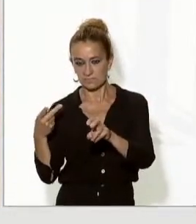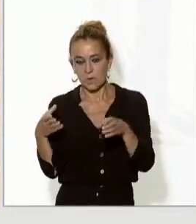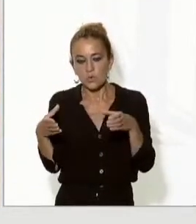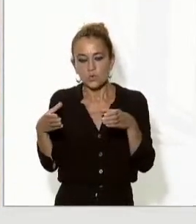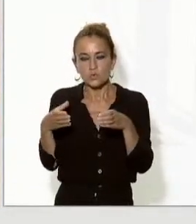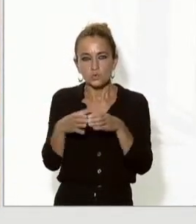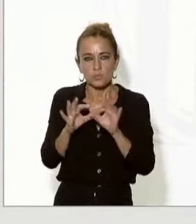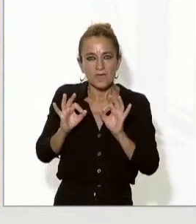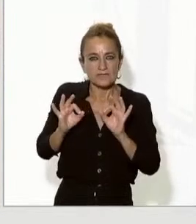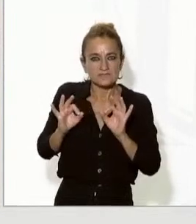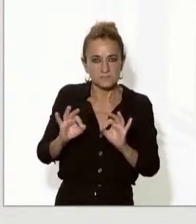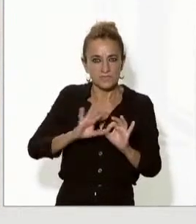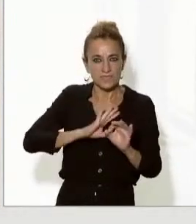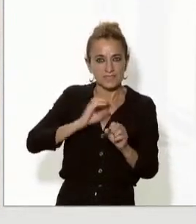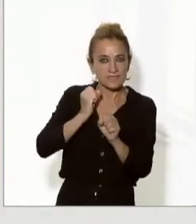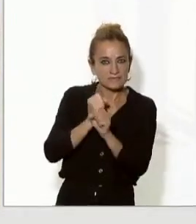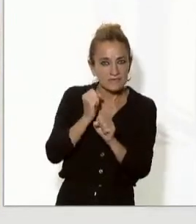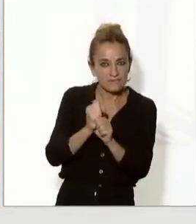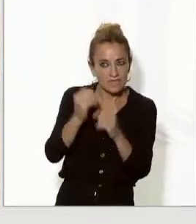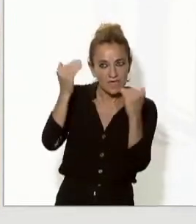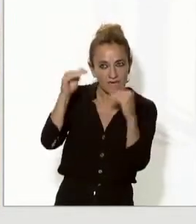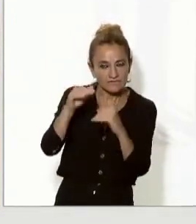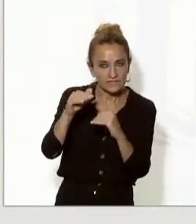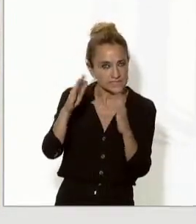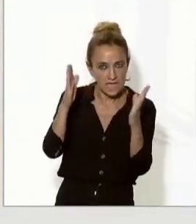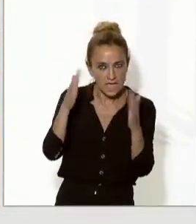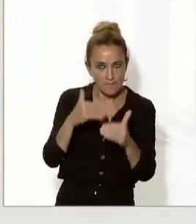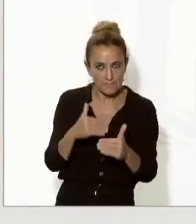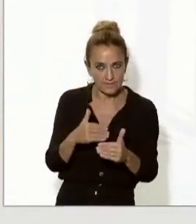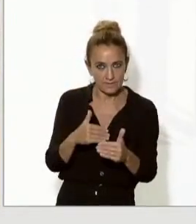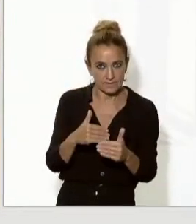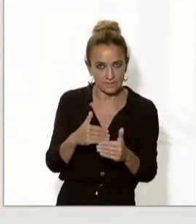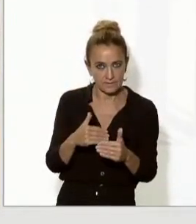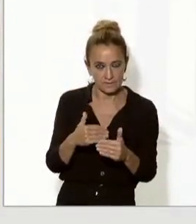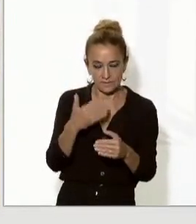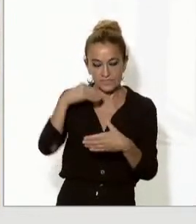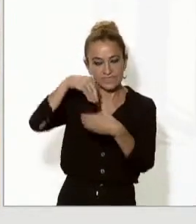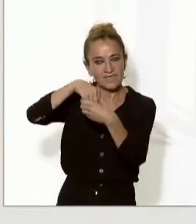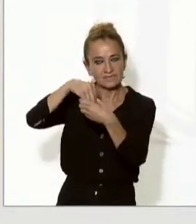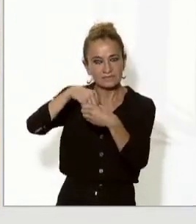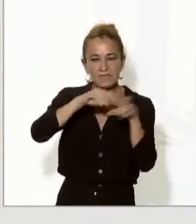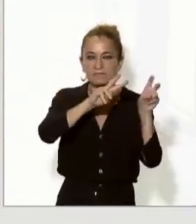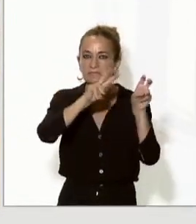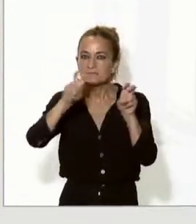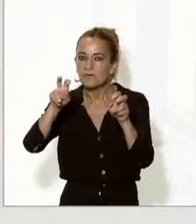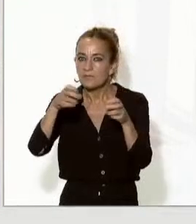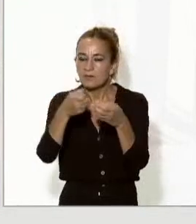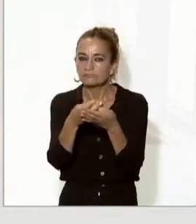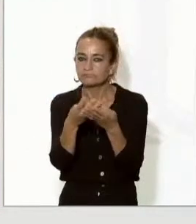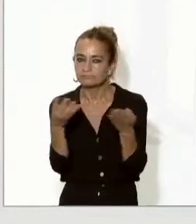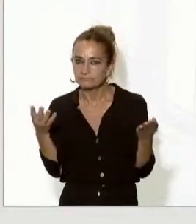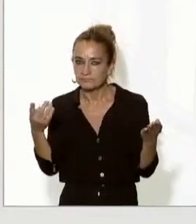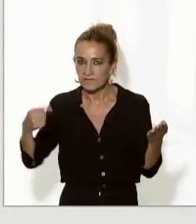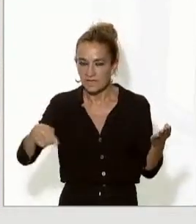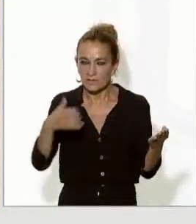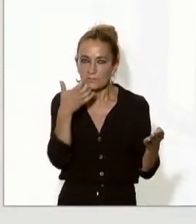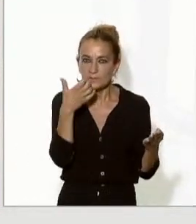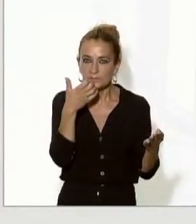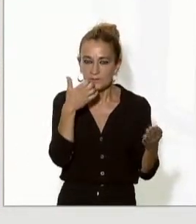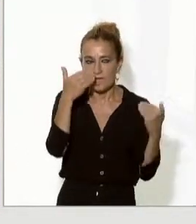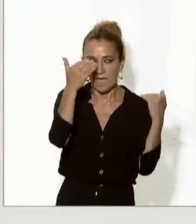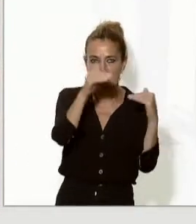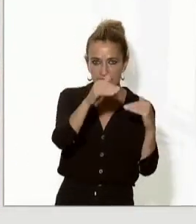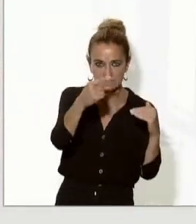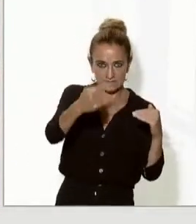específic de treball sobre habitatge, i jo he anunciat diferents temàtiques que són d'interès a nivell transfronterer. He anunciat, evidentment, l